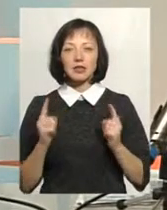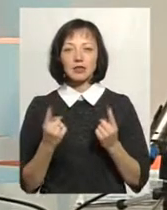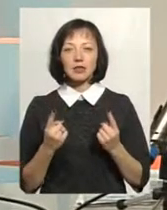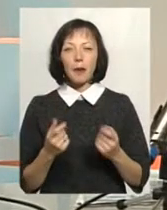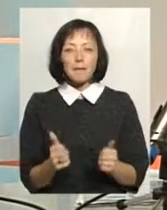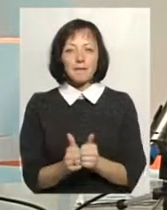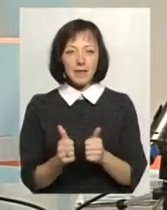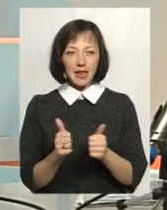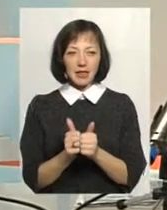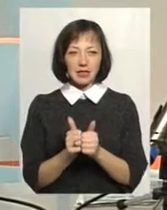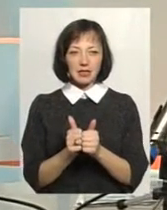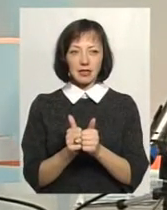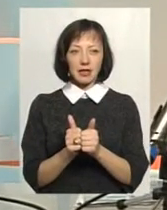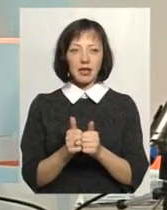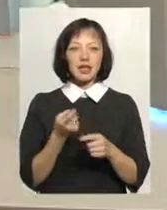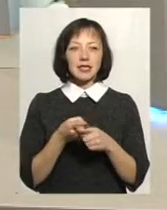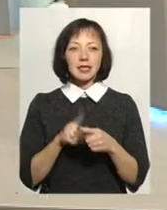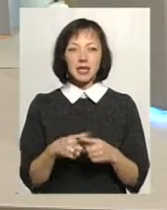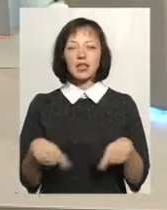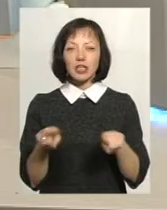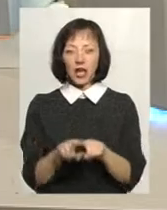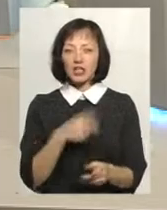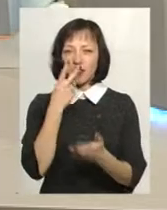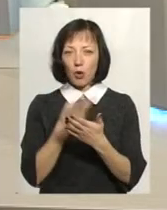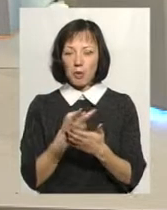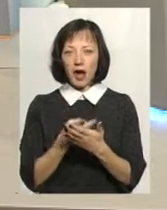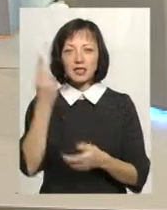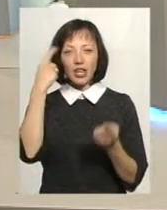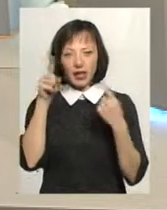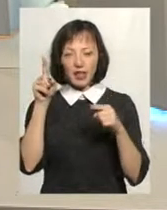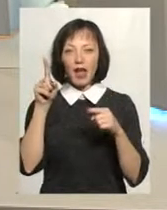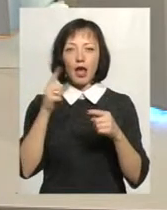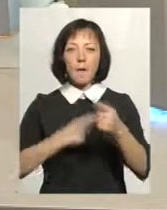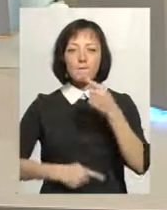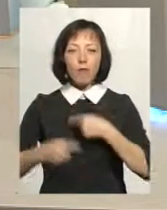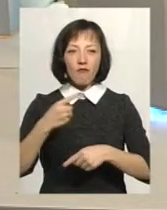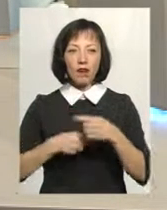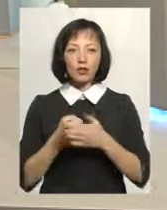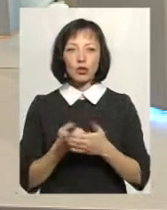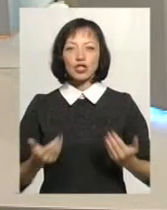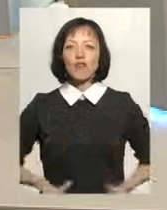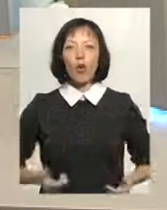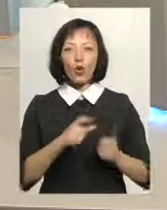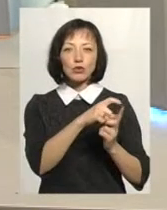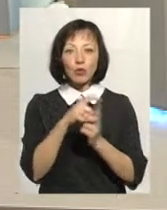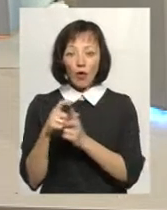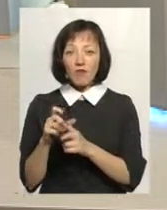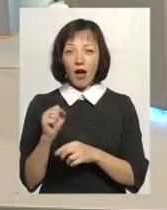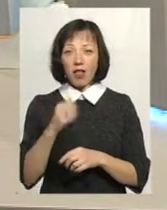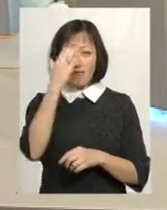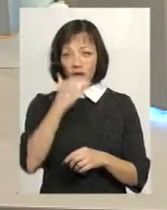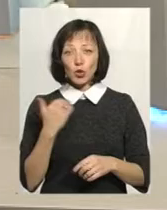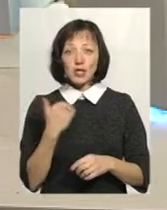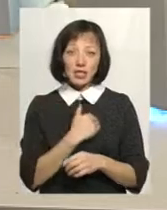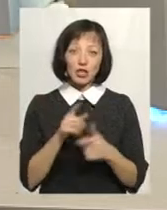близьке. Тому що це теж відображення ідей повернення до живого слова. Але в католизмі, в